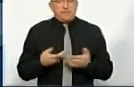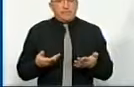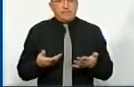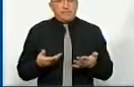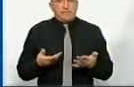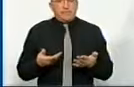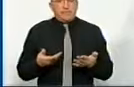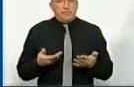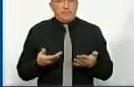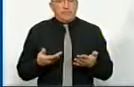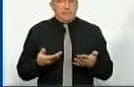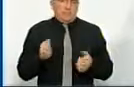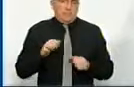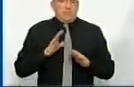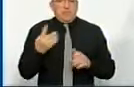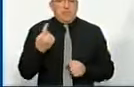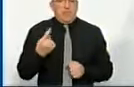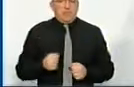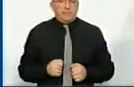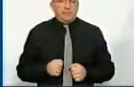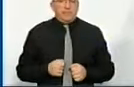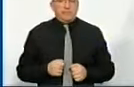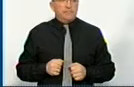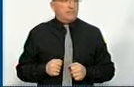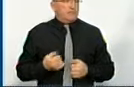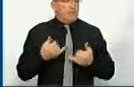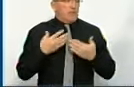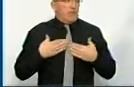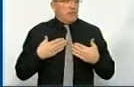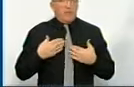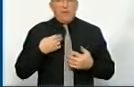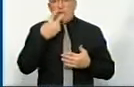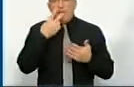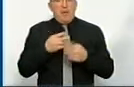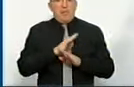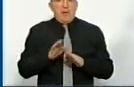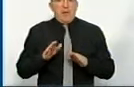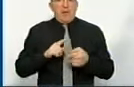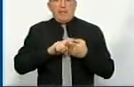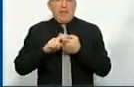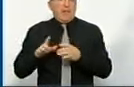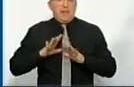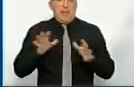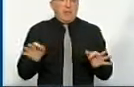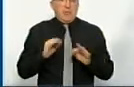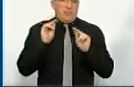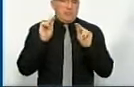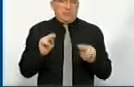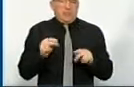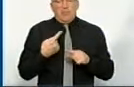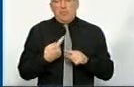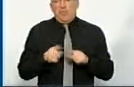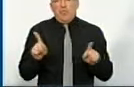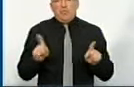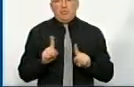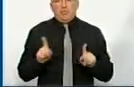мене можна називати, але, можливо, ви спершу. Ну, дивіться, для мене, наприклад, непередбачувані наслідки ніяких не було, скажу відверто, тому що